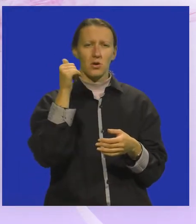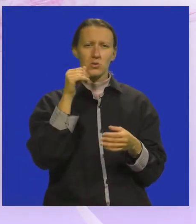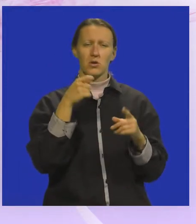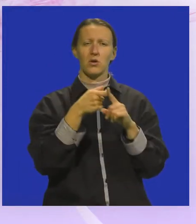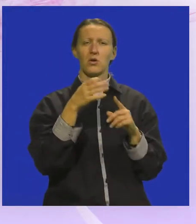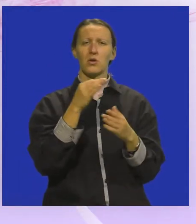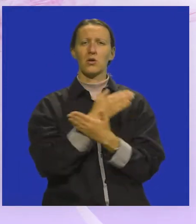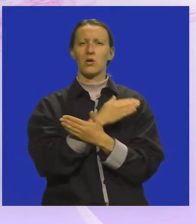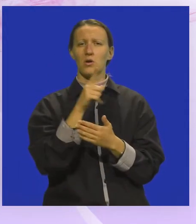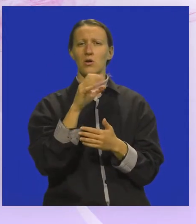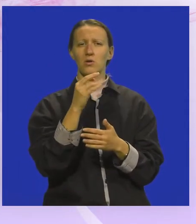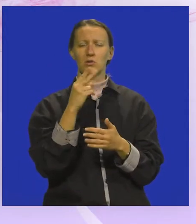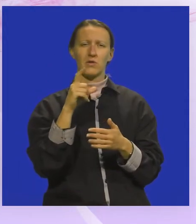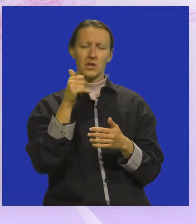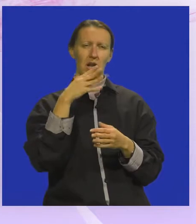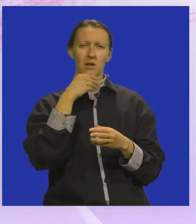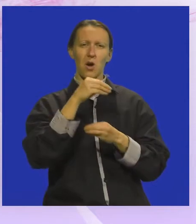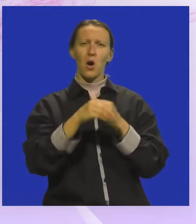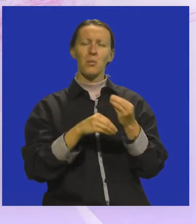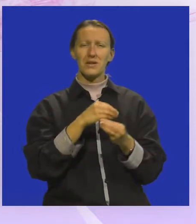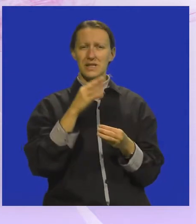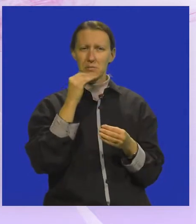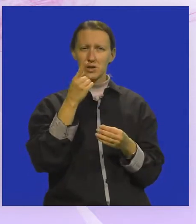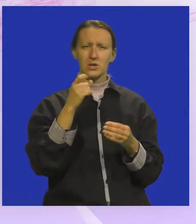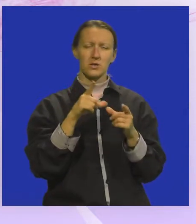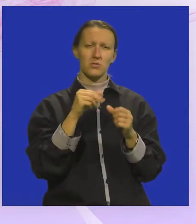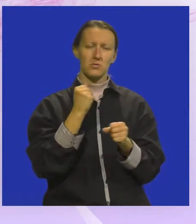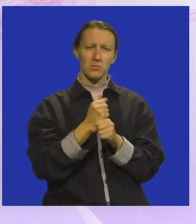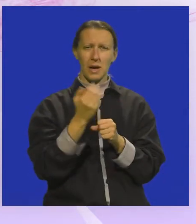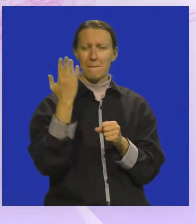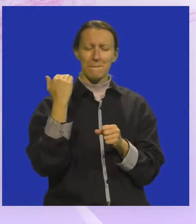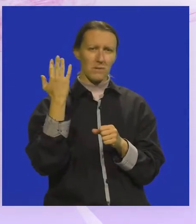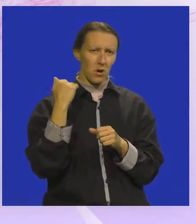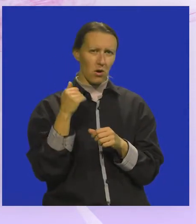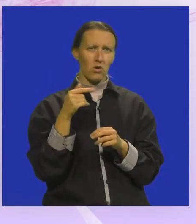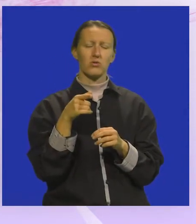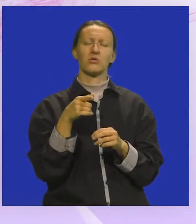Antonju Kozloviću u biti je jedna lijepa obiteljska priča iz Umaške prošlosti.